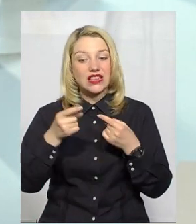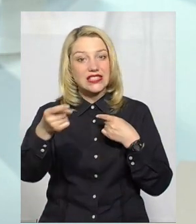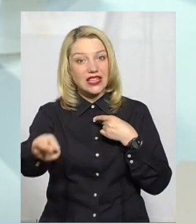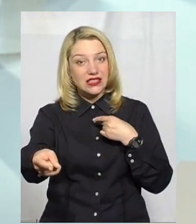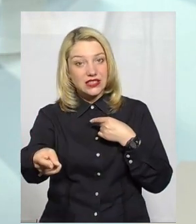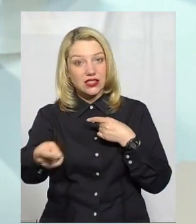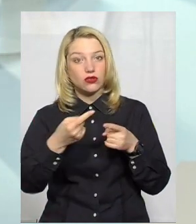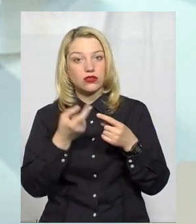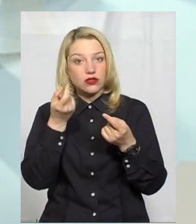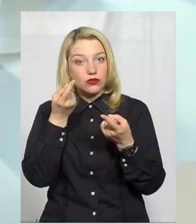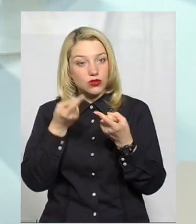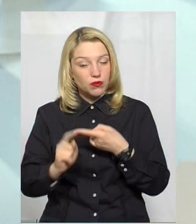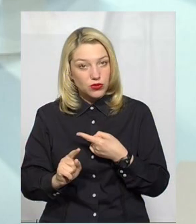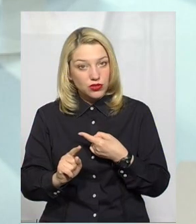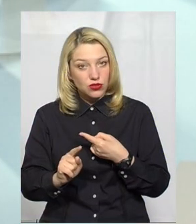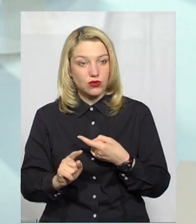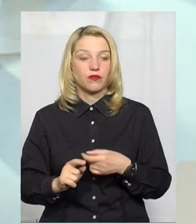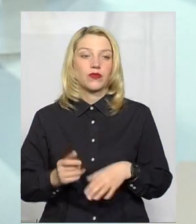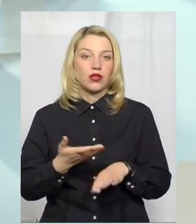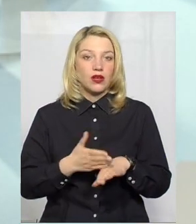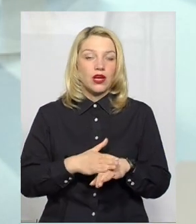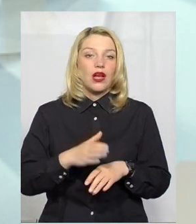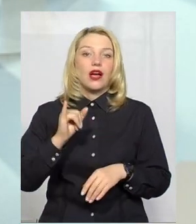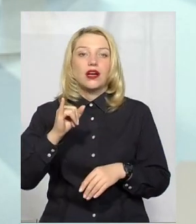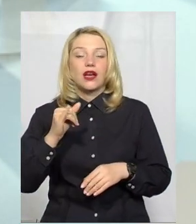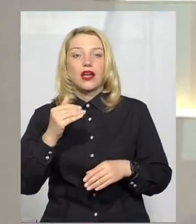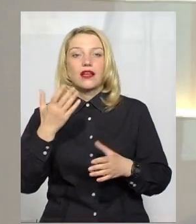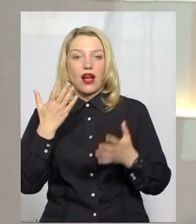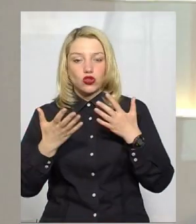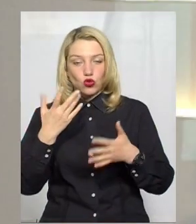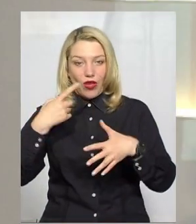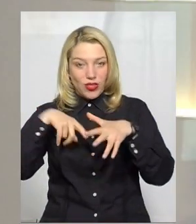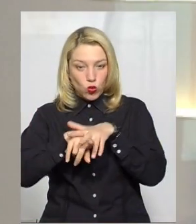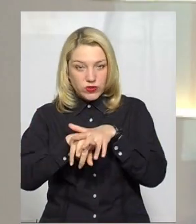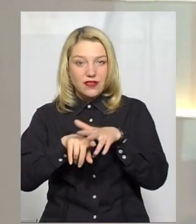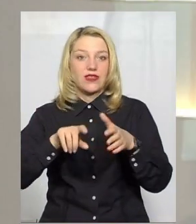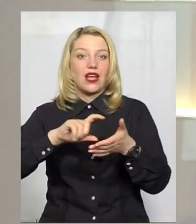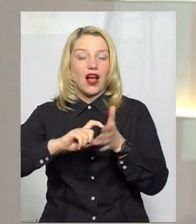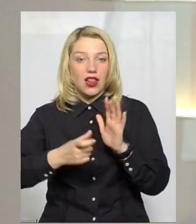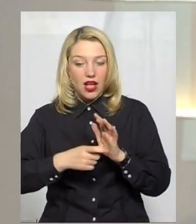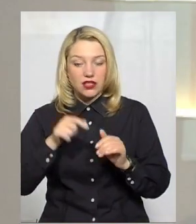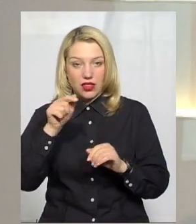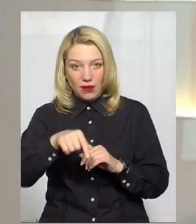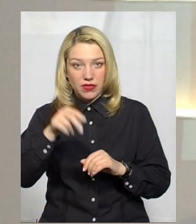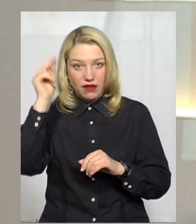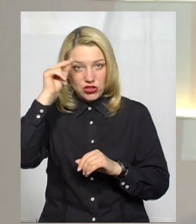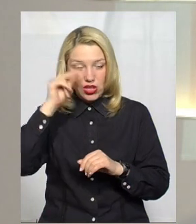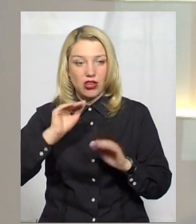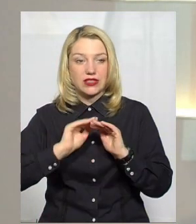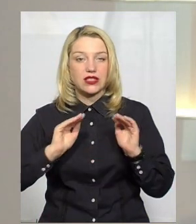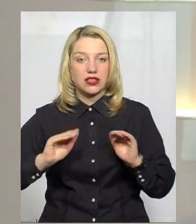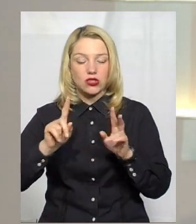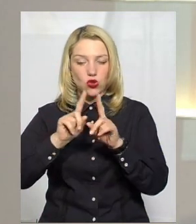трошечки утруднює. Тобто, фактично, коли інклюзивний клас, там вчаться діти з